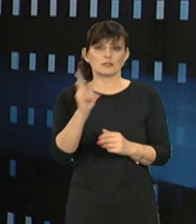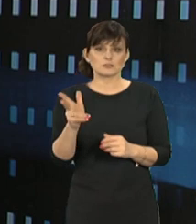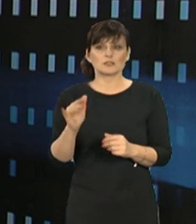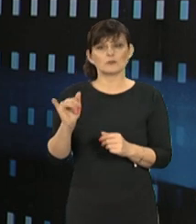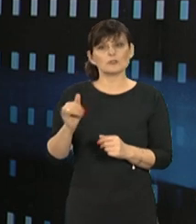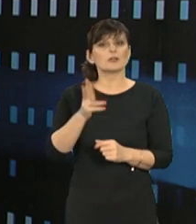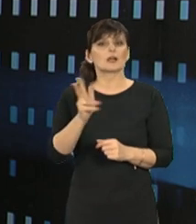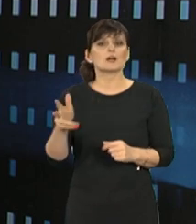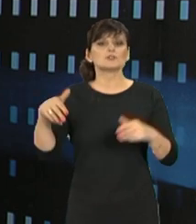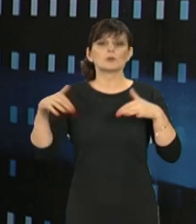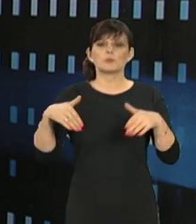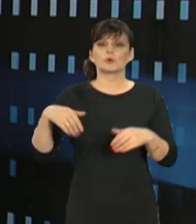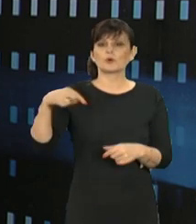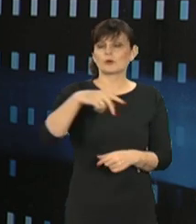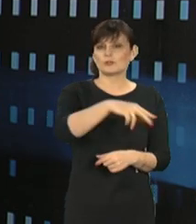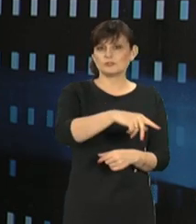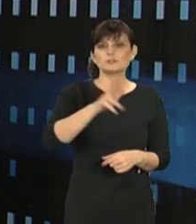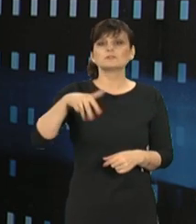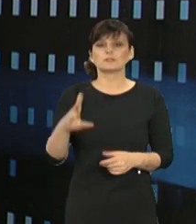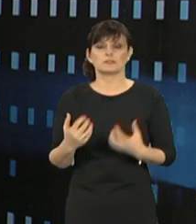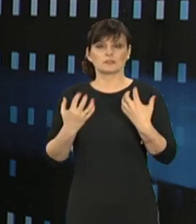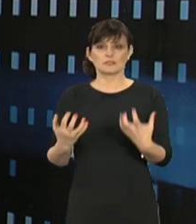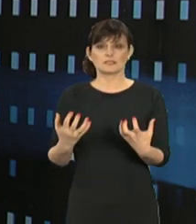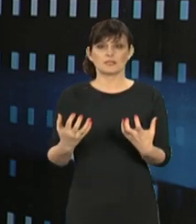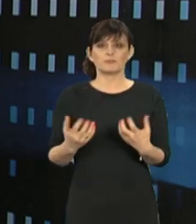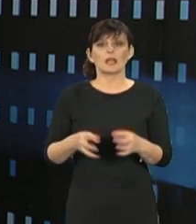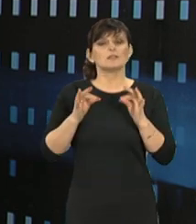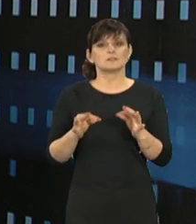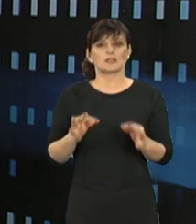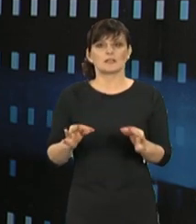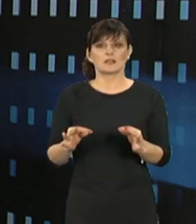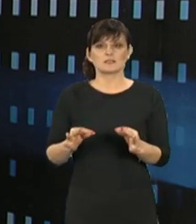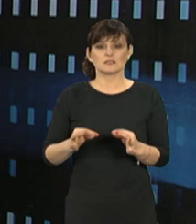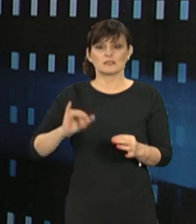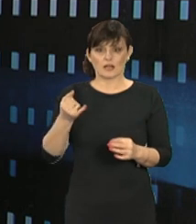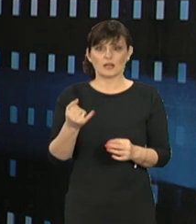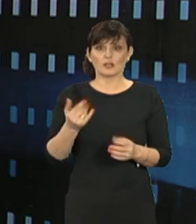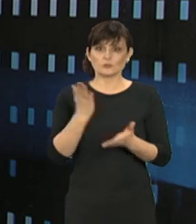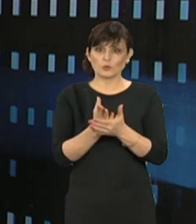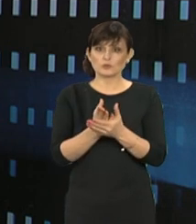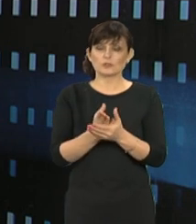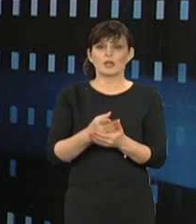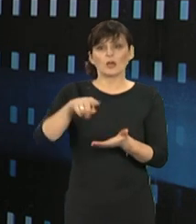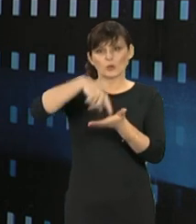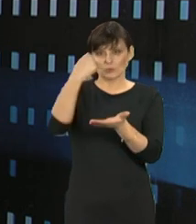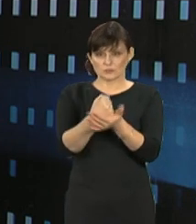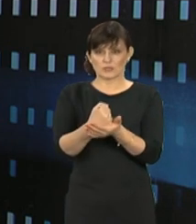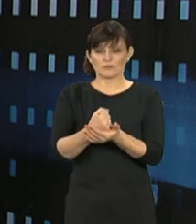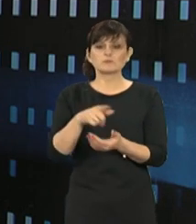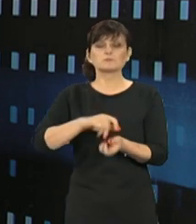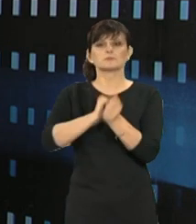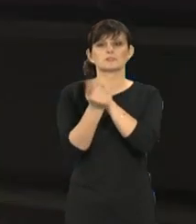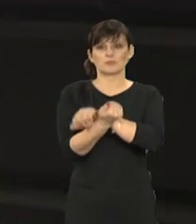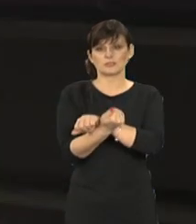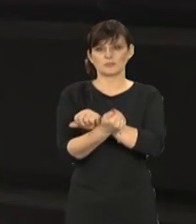każdy mógł po prostu z tego dobra korzystać. Teraz z chwilą wejścia tej ustawy w życie to się